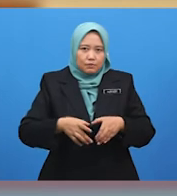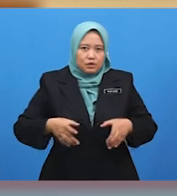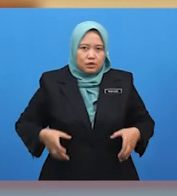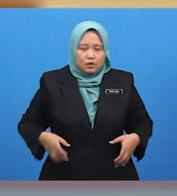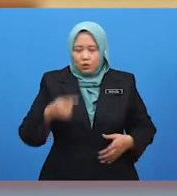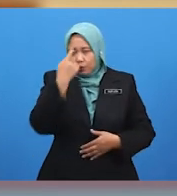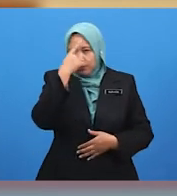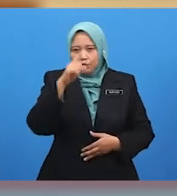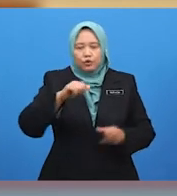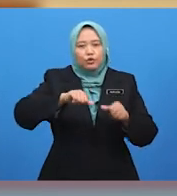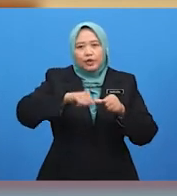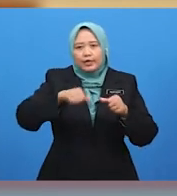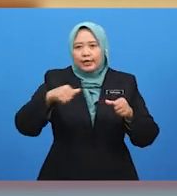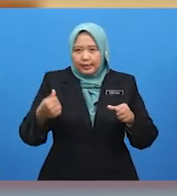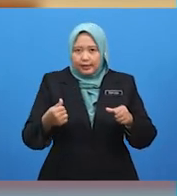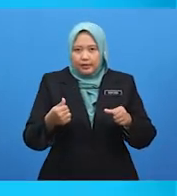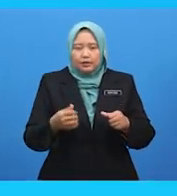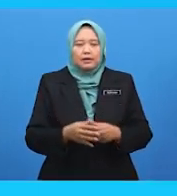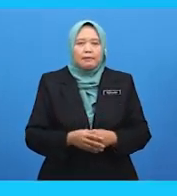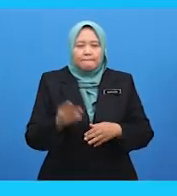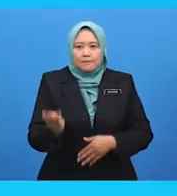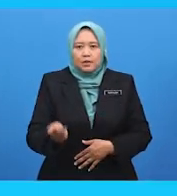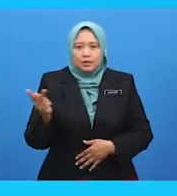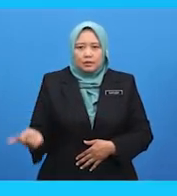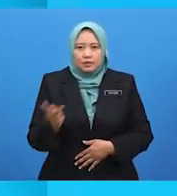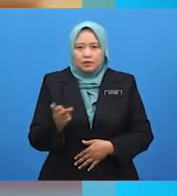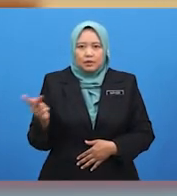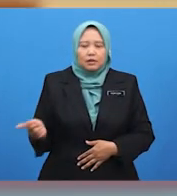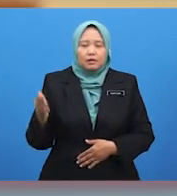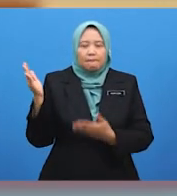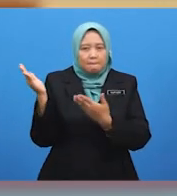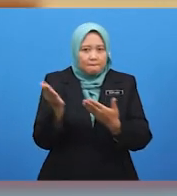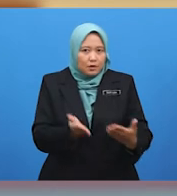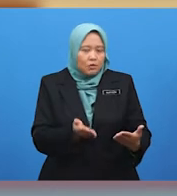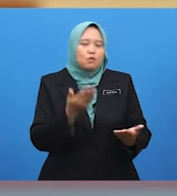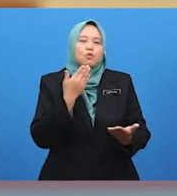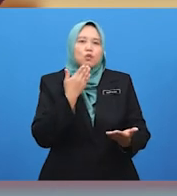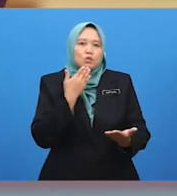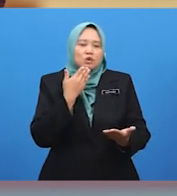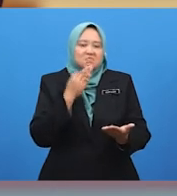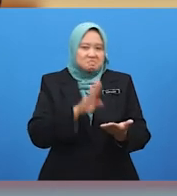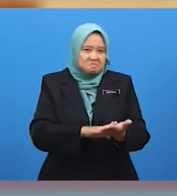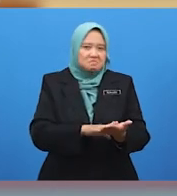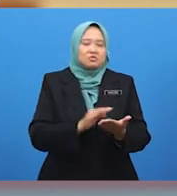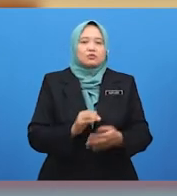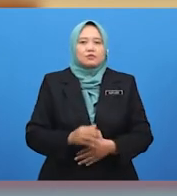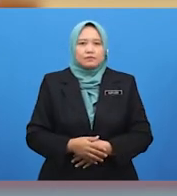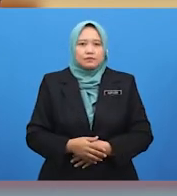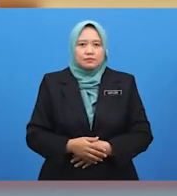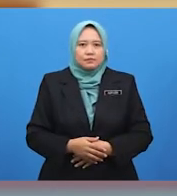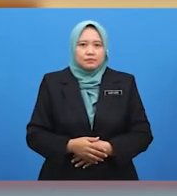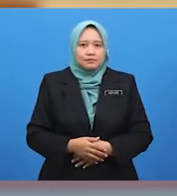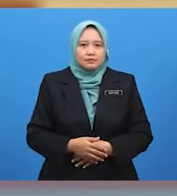perkara-perkara yang membawa keburukan. Cikgu, ini kawan saya, Sang Rusa.